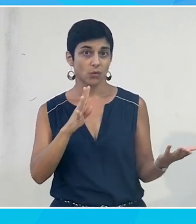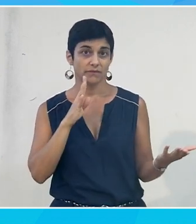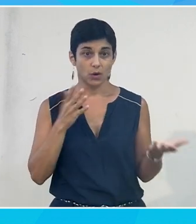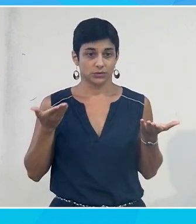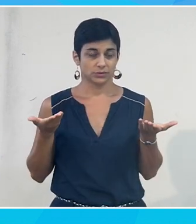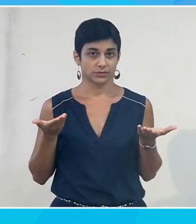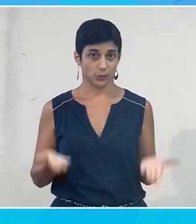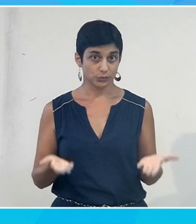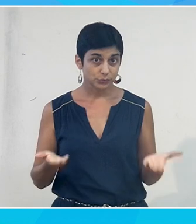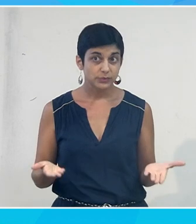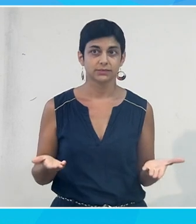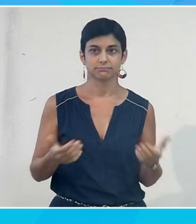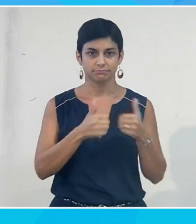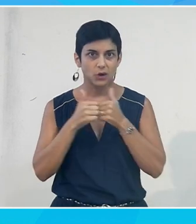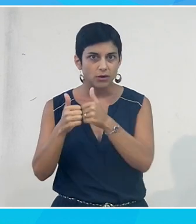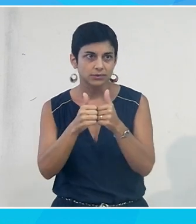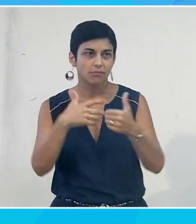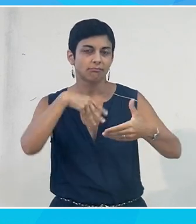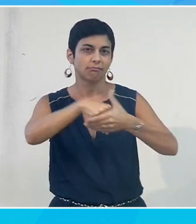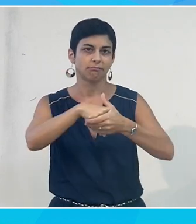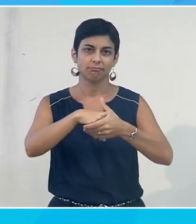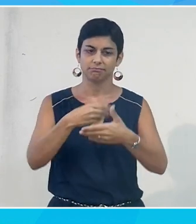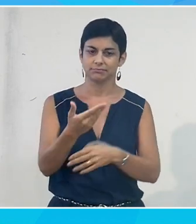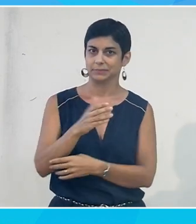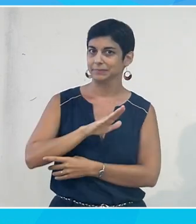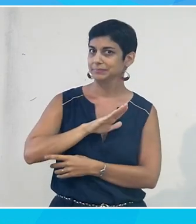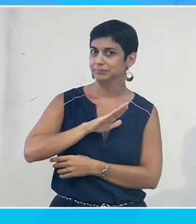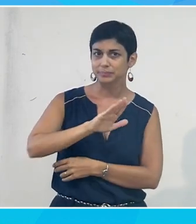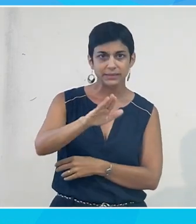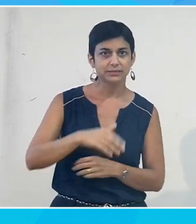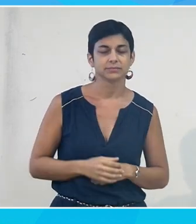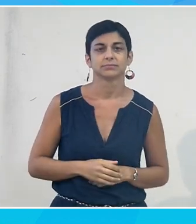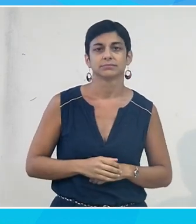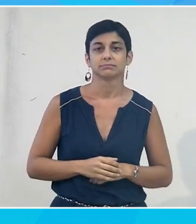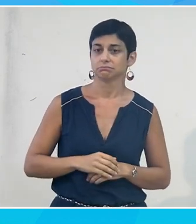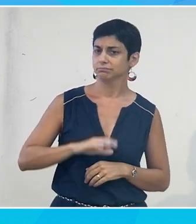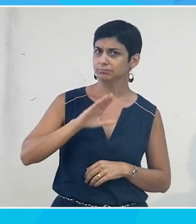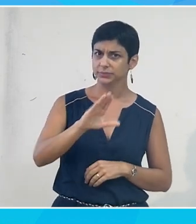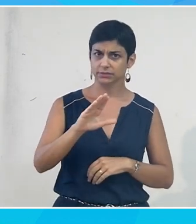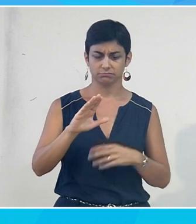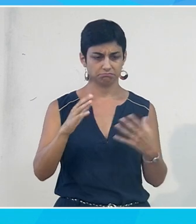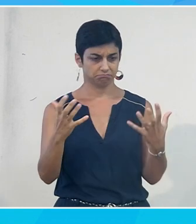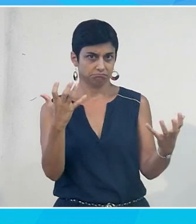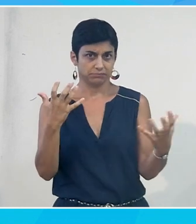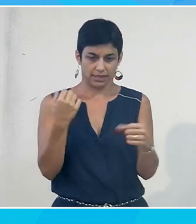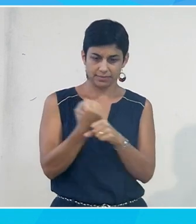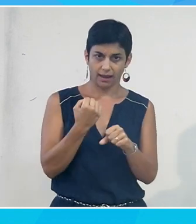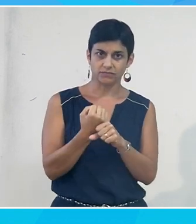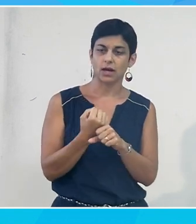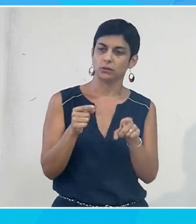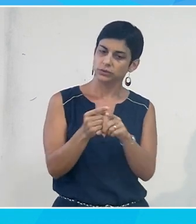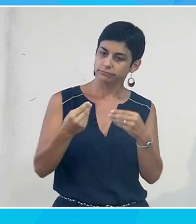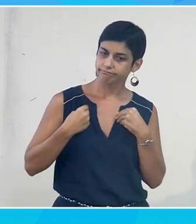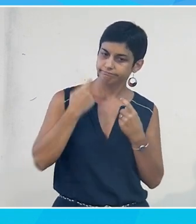allons vivre aujourd'hui participe pleinement au travail, aux réflexions que nous devons mener